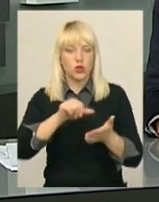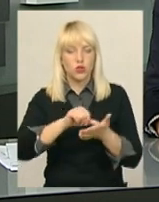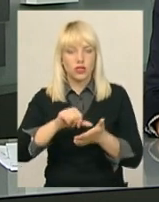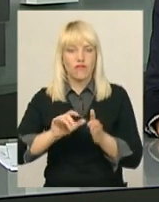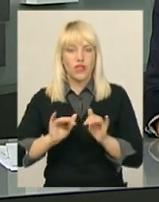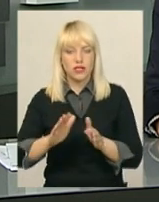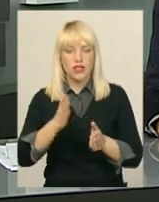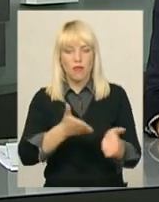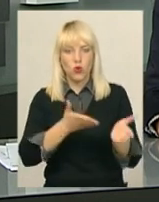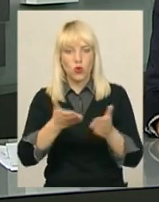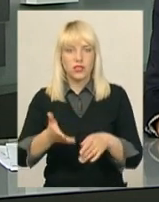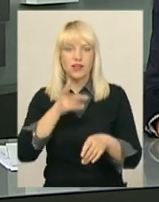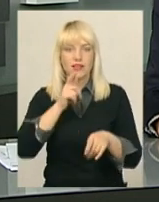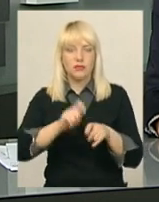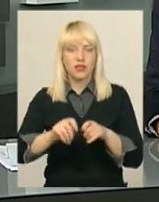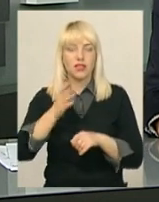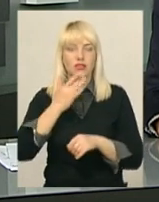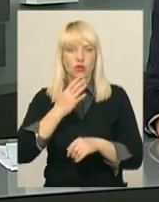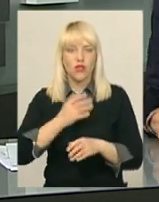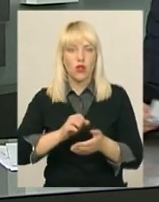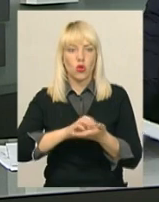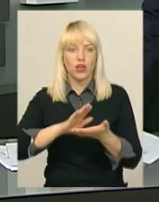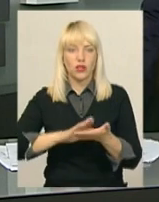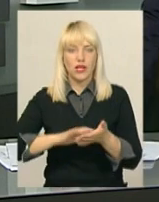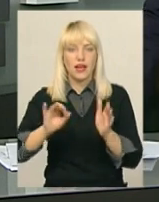експерта Національного реєстру рекордів України.